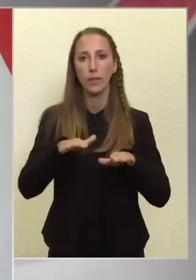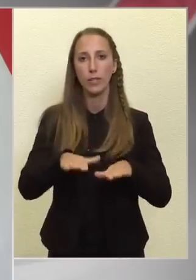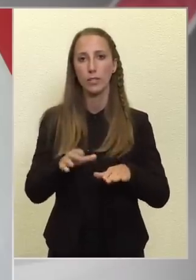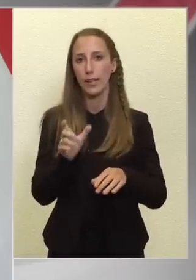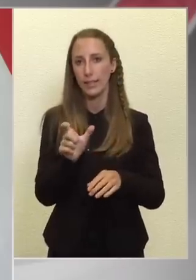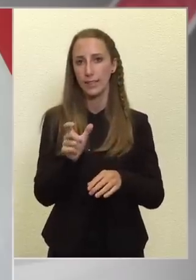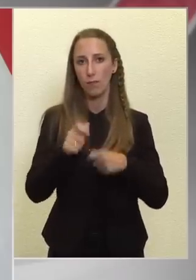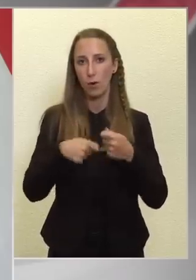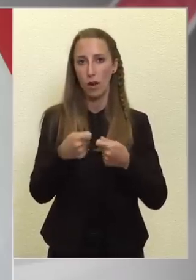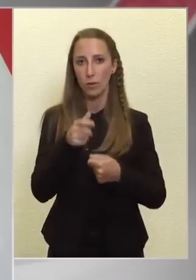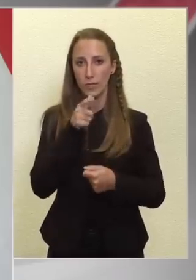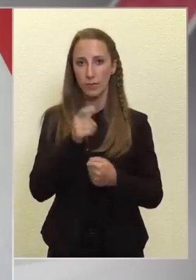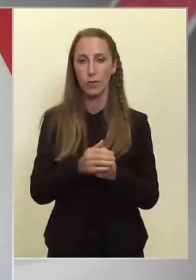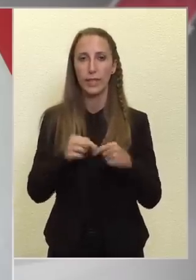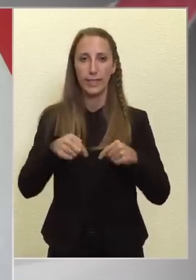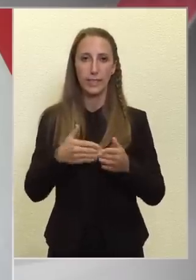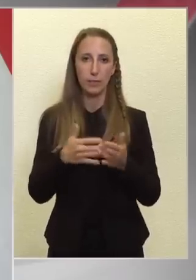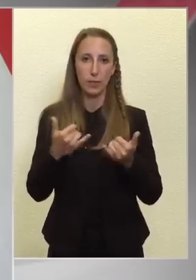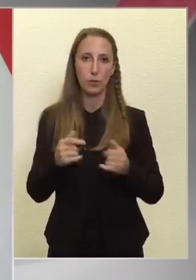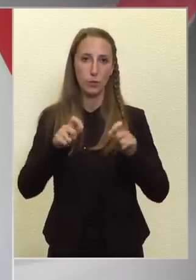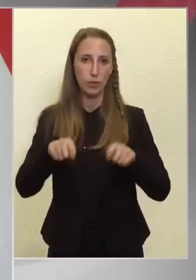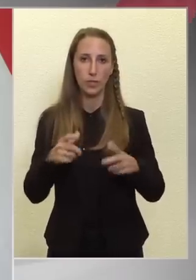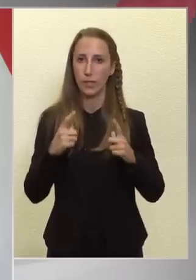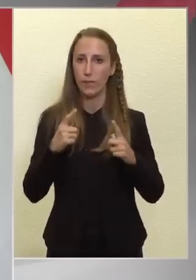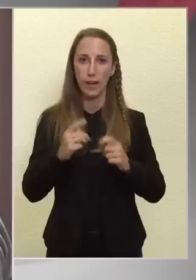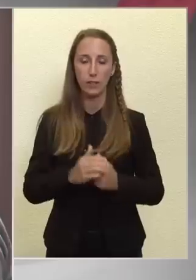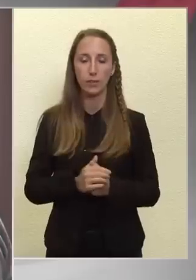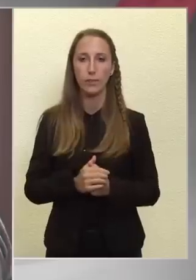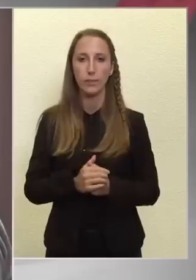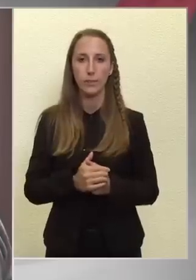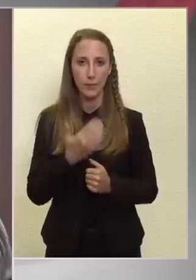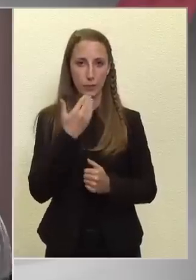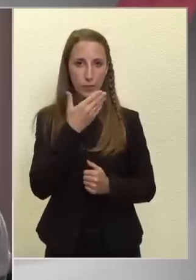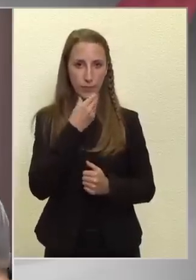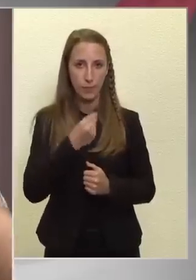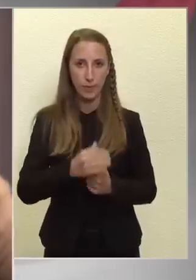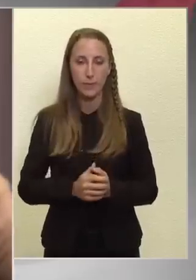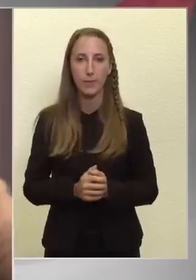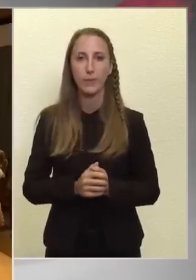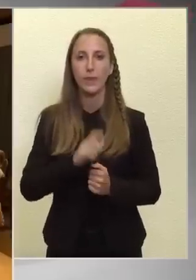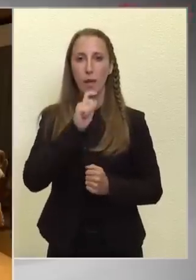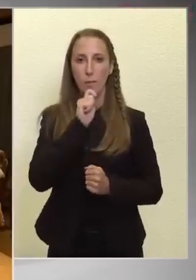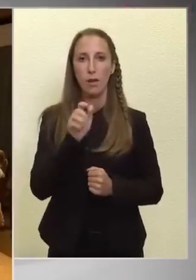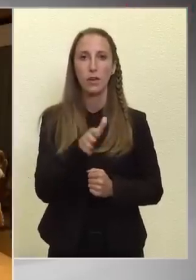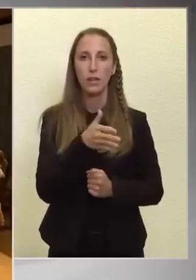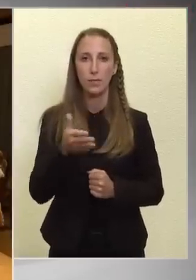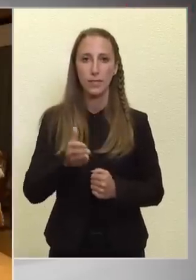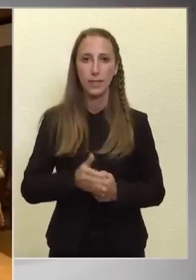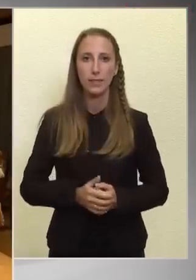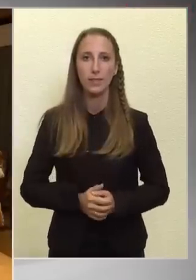foglalkozni fog. De itt még most döntés nem várható. Köszönöm szépen. Magyar Nemzet.